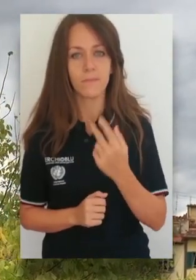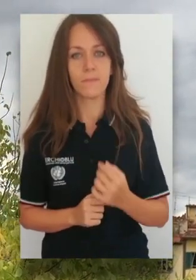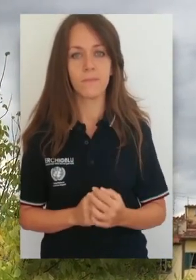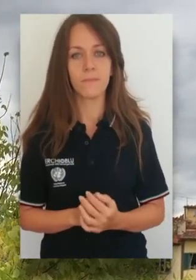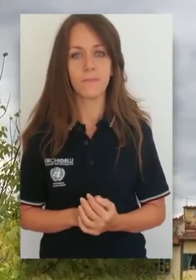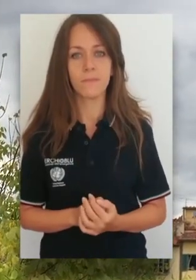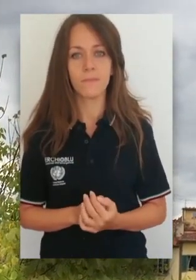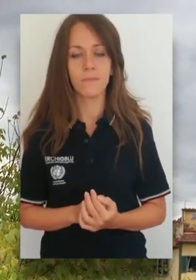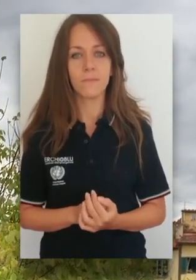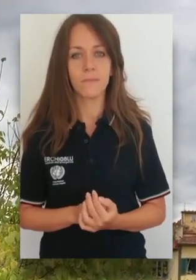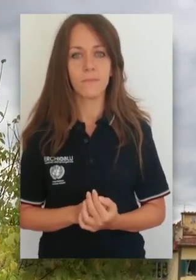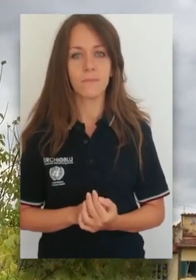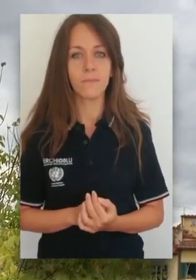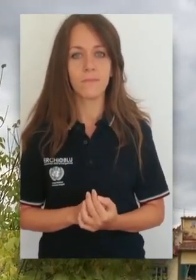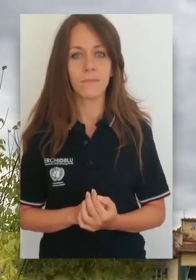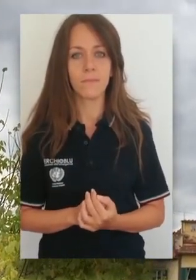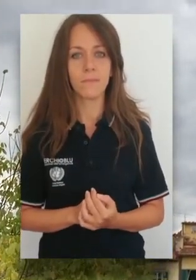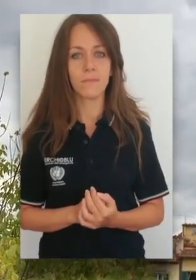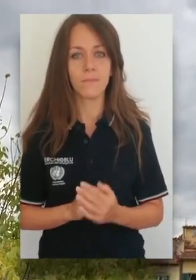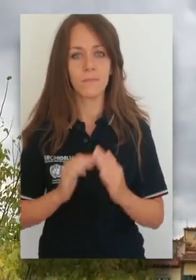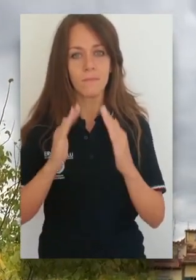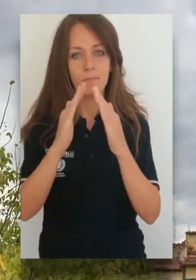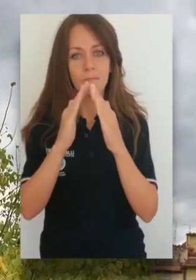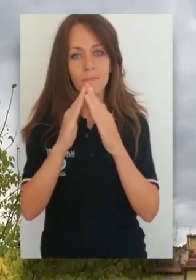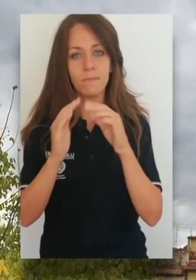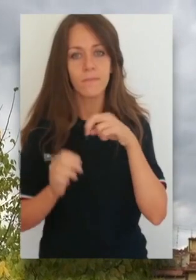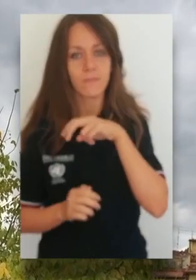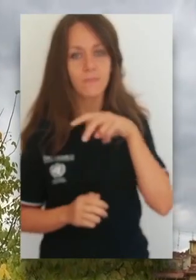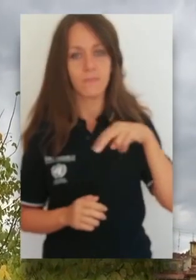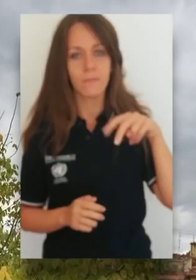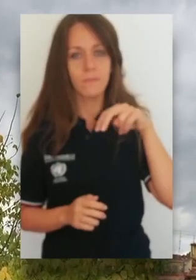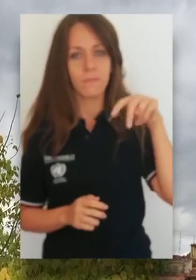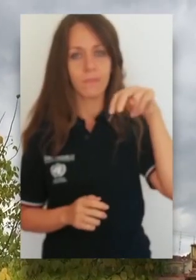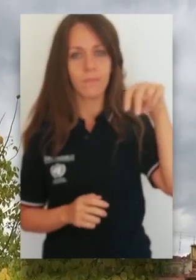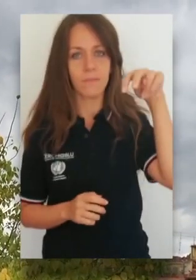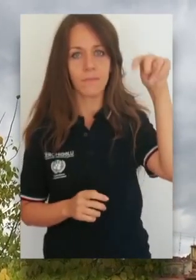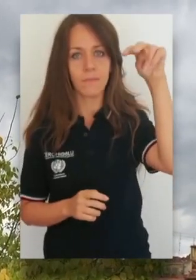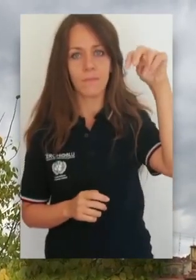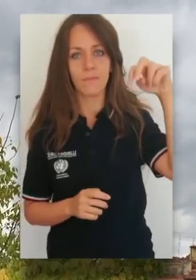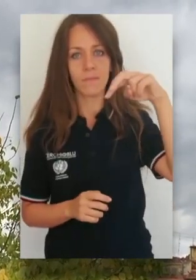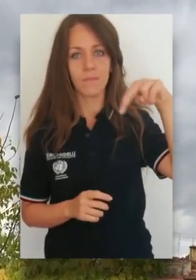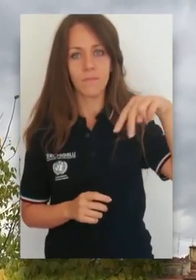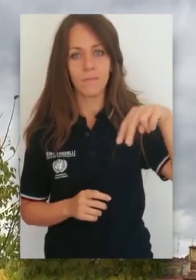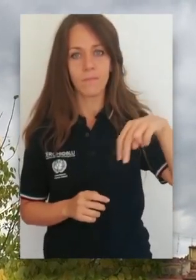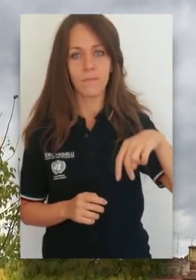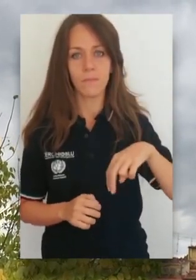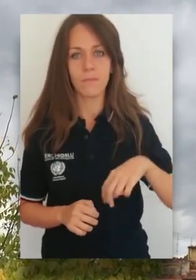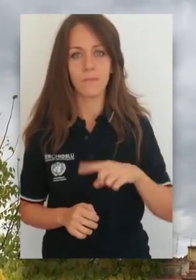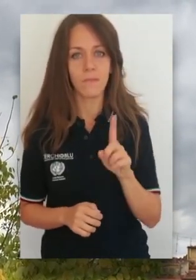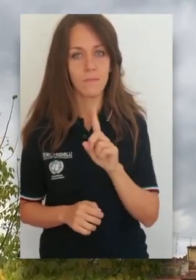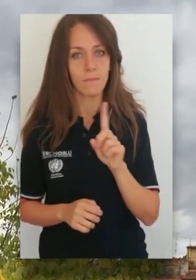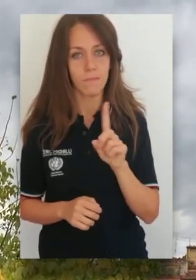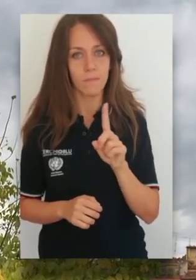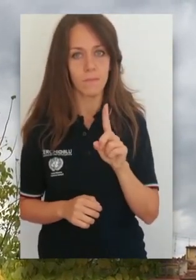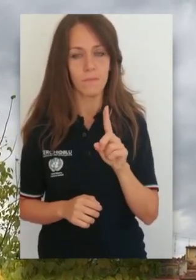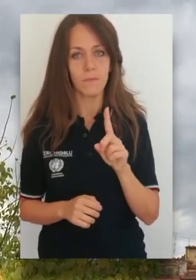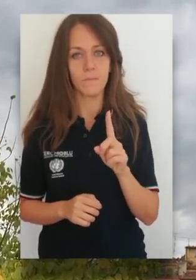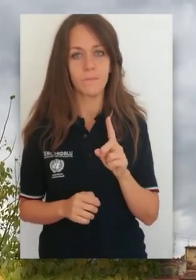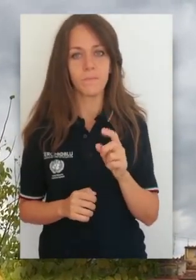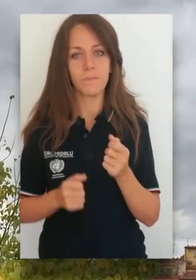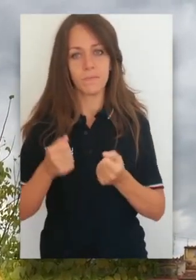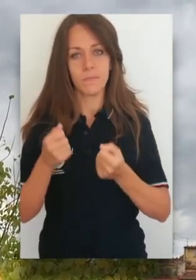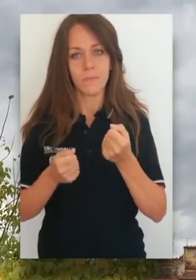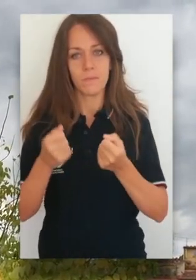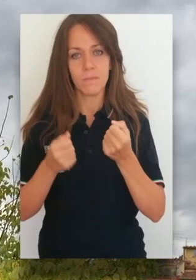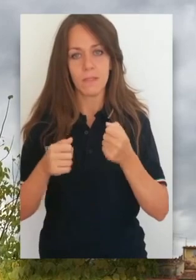Tre, cerca di andare in alto se puoi, non andare in basso, vai verso l'alto, se sei in una casa, non andare in semi